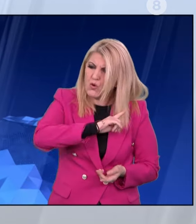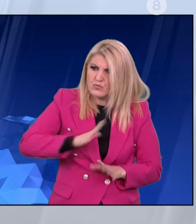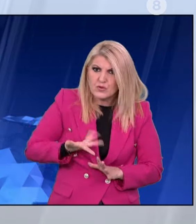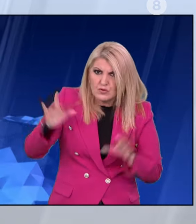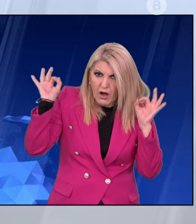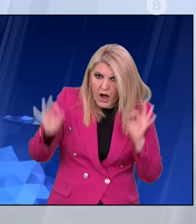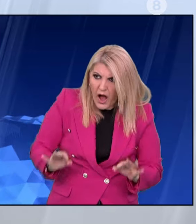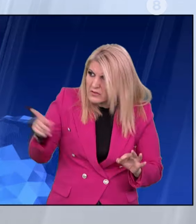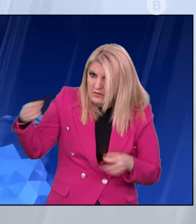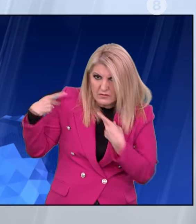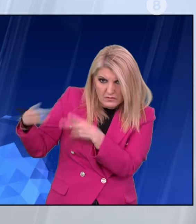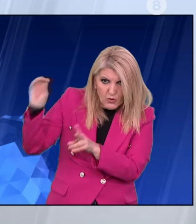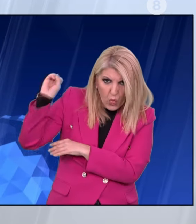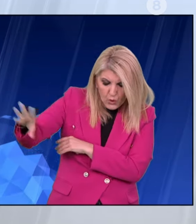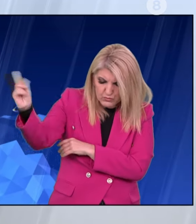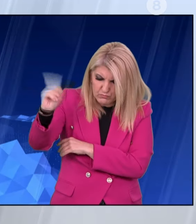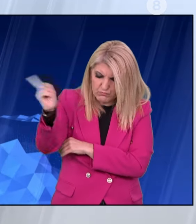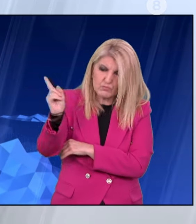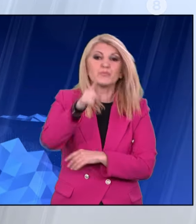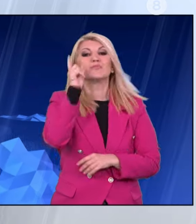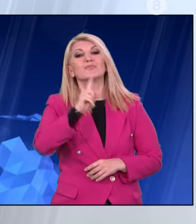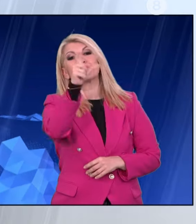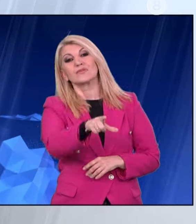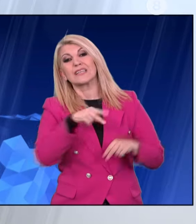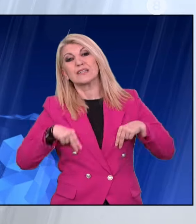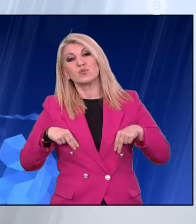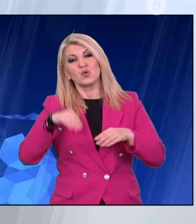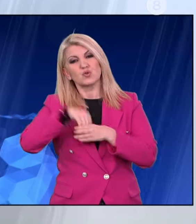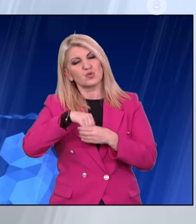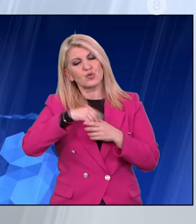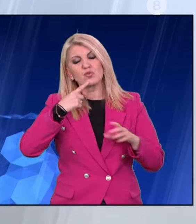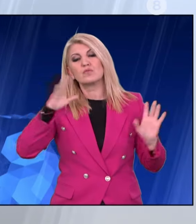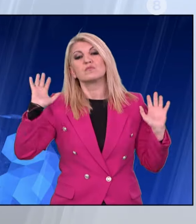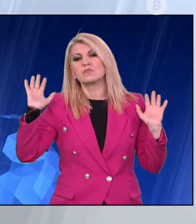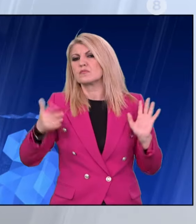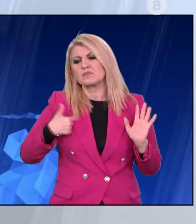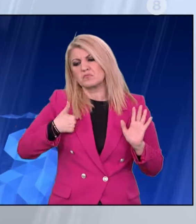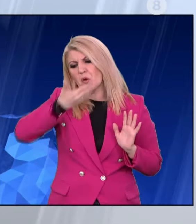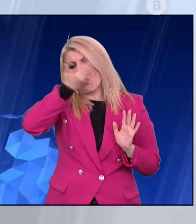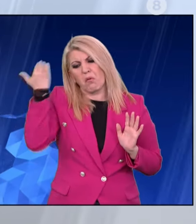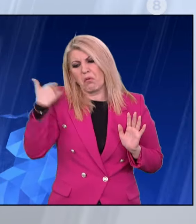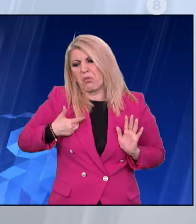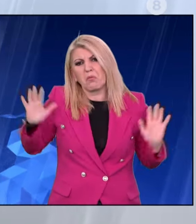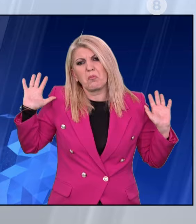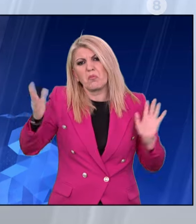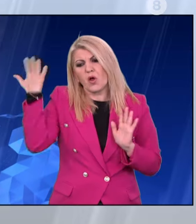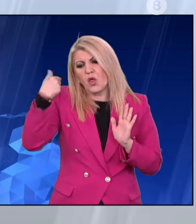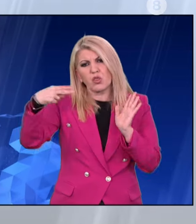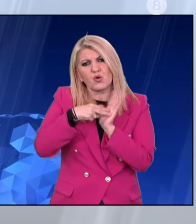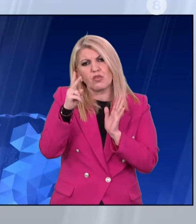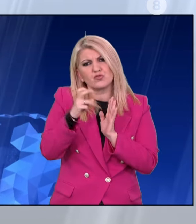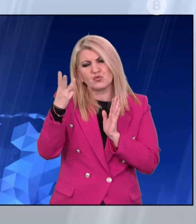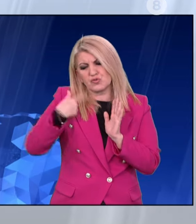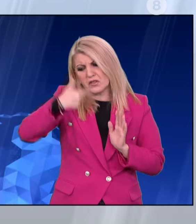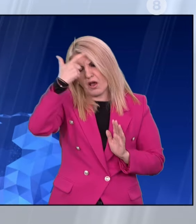πάντως νύπτητας χείρας της, τονίζοντας πως οι καταγγελίες αφορούν σε εκλογές που κατέθεσαν τα στοιχεία τους για να ψηφίσουν στις εθνικές εκλογές του 2023, συνεπώς δεν αφορούν την